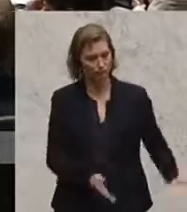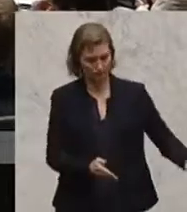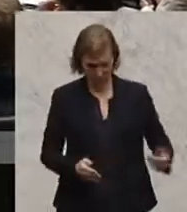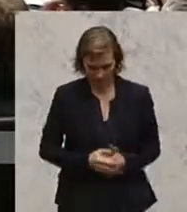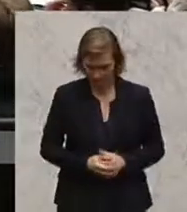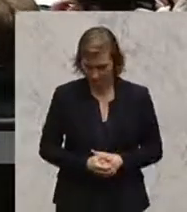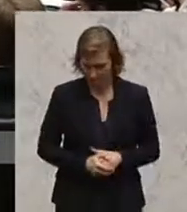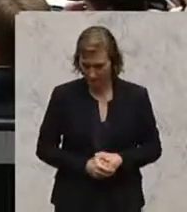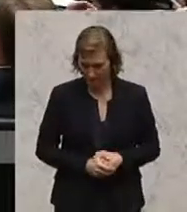Entschließungsantrag. Die